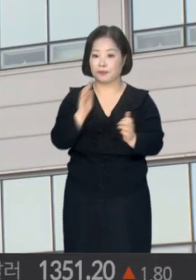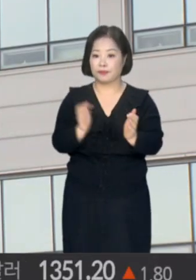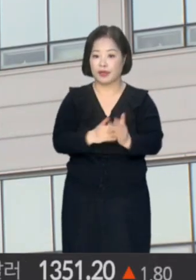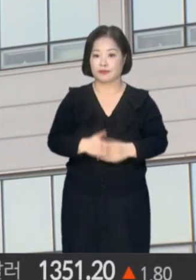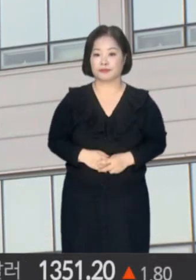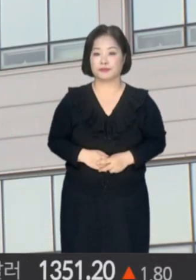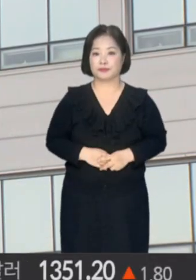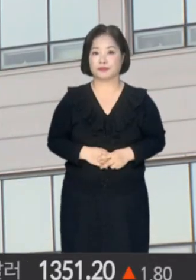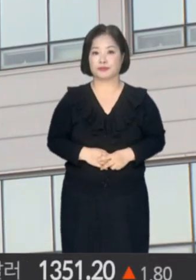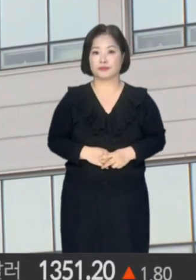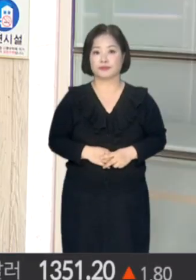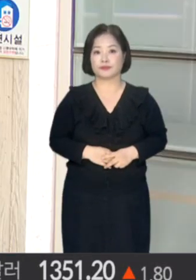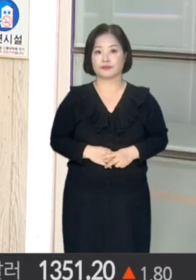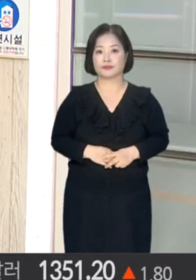알려졌습니다.